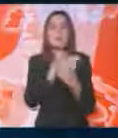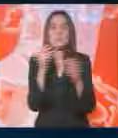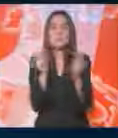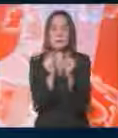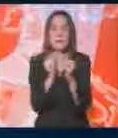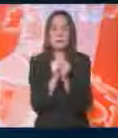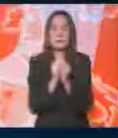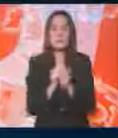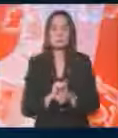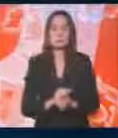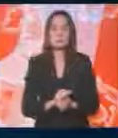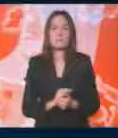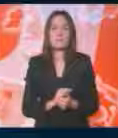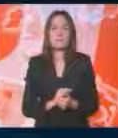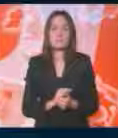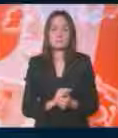zajednica.